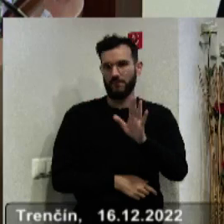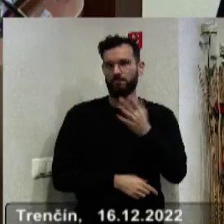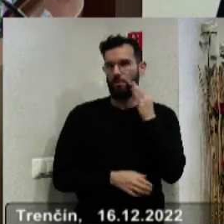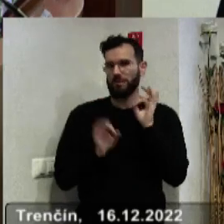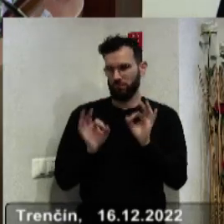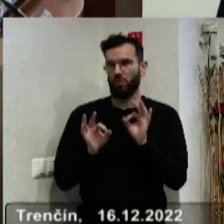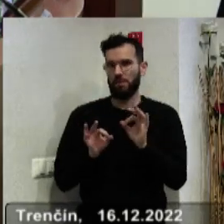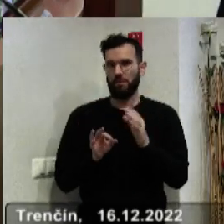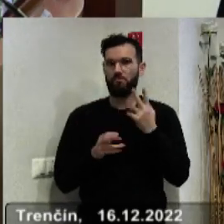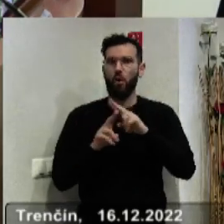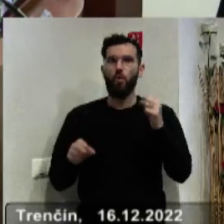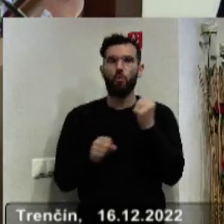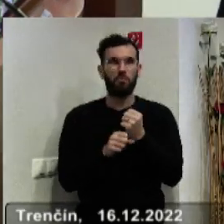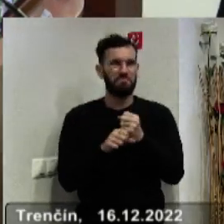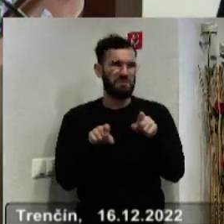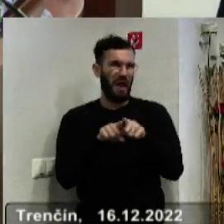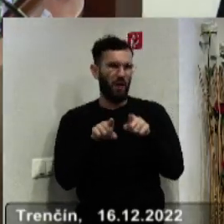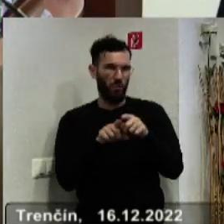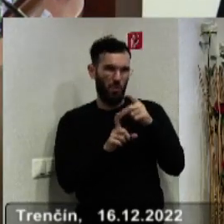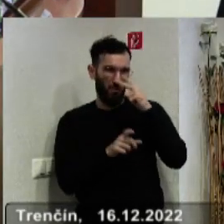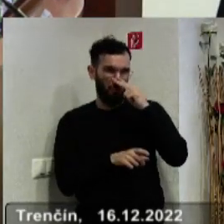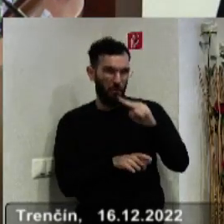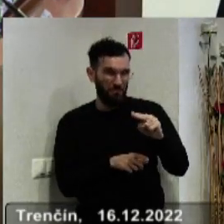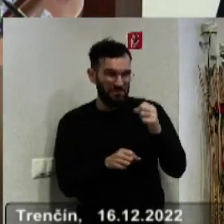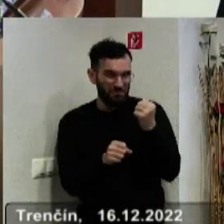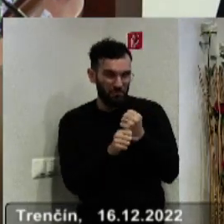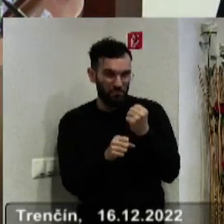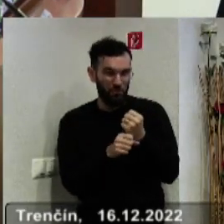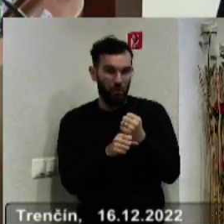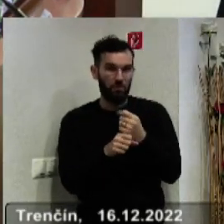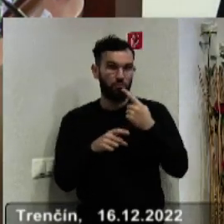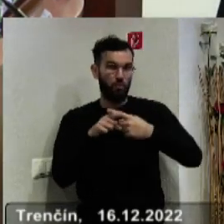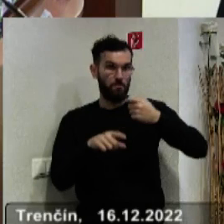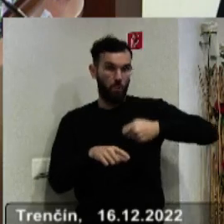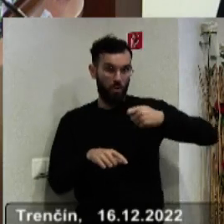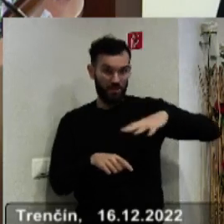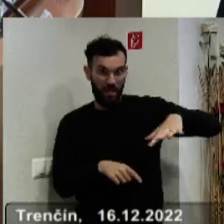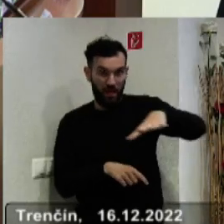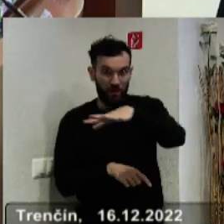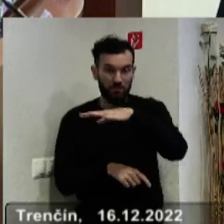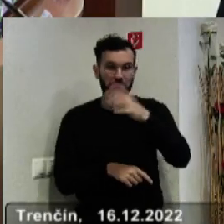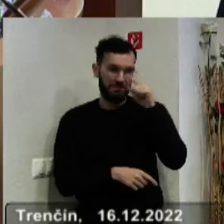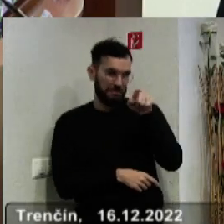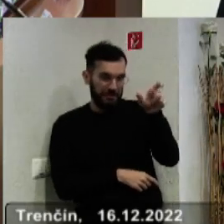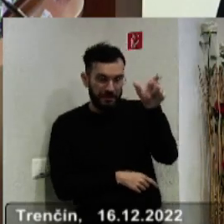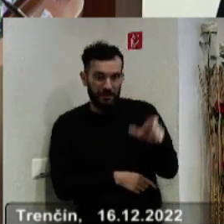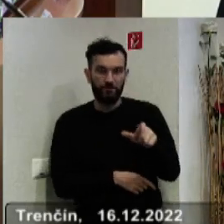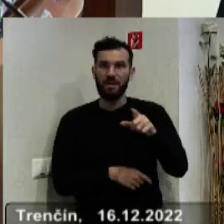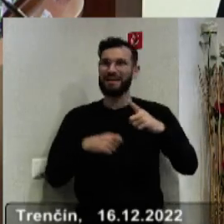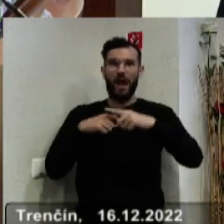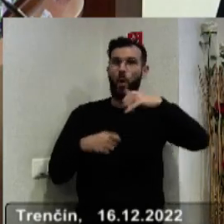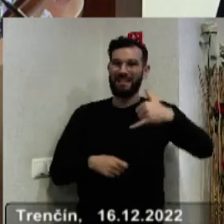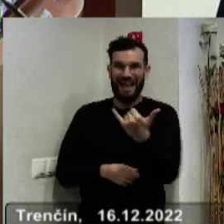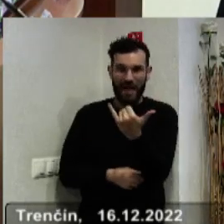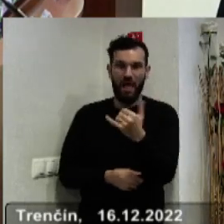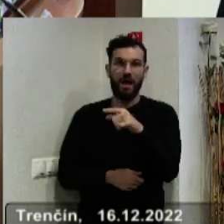My som navrhla potom urobiť možno nejakú komisiu aj z tých, aj z poslancov, by si tam bol ty, Karol János, prípadne